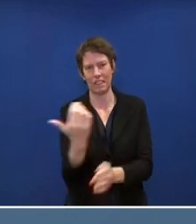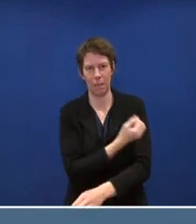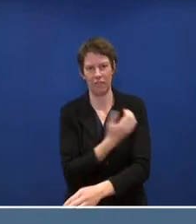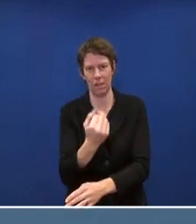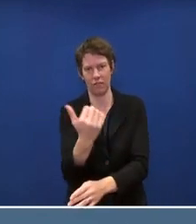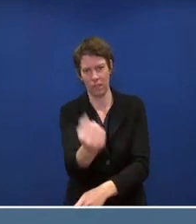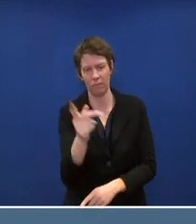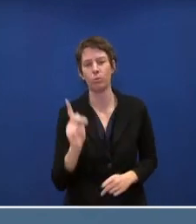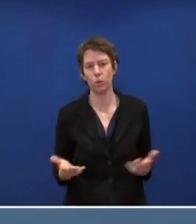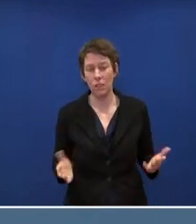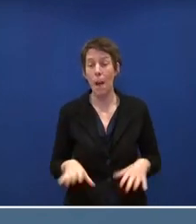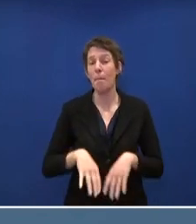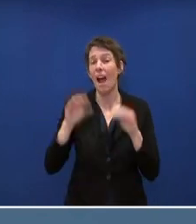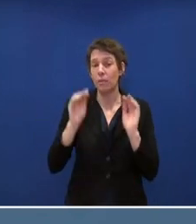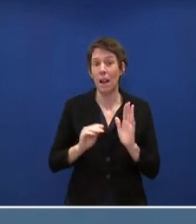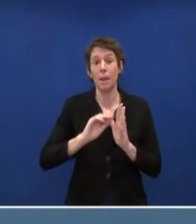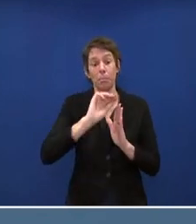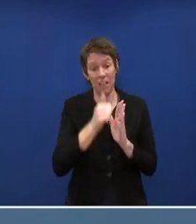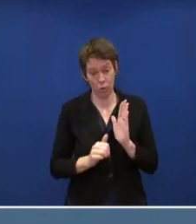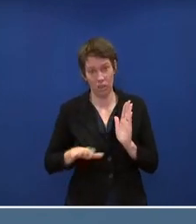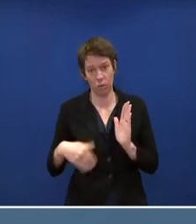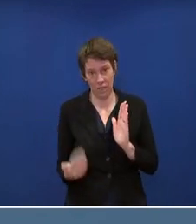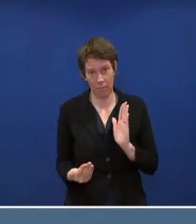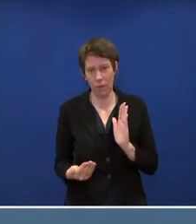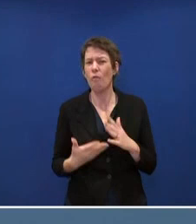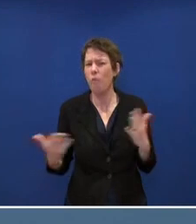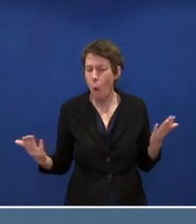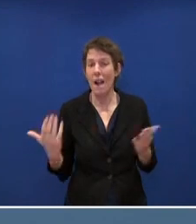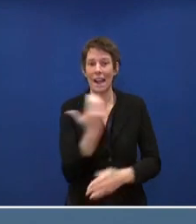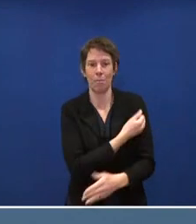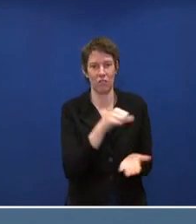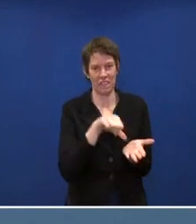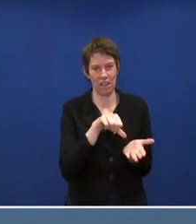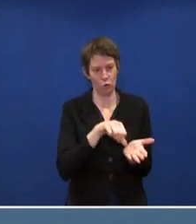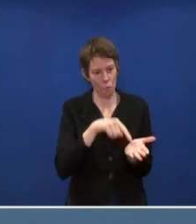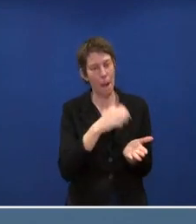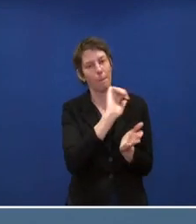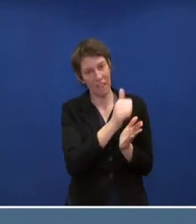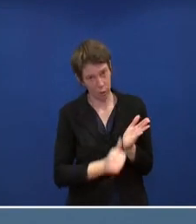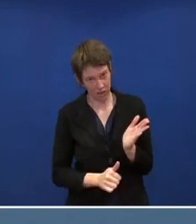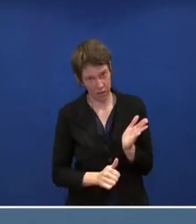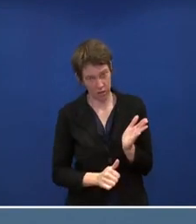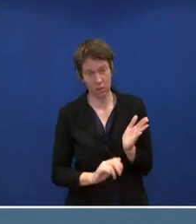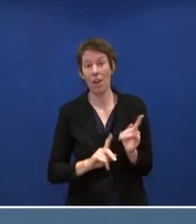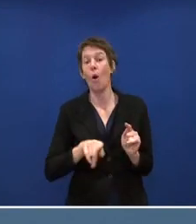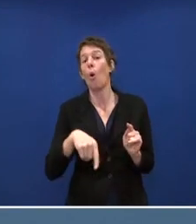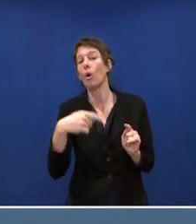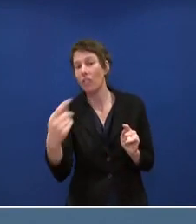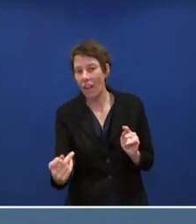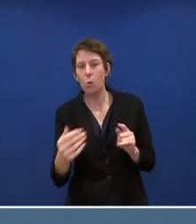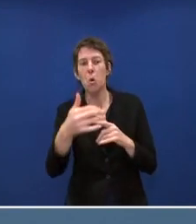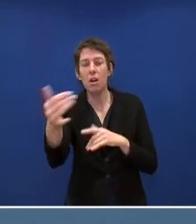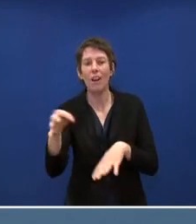priorisieren wir. Das passiert in den Impfzentren. Und bevor das dann in die Haushaltspraxen